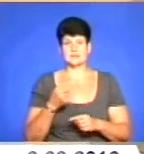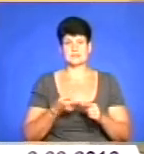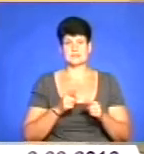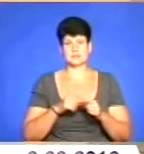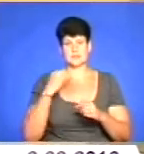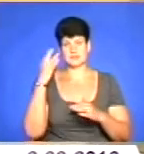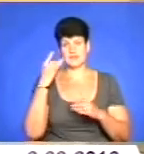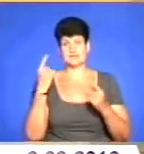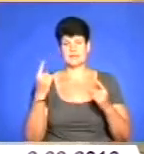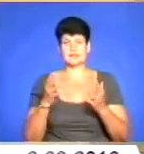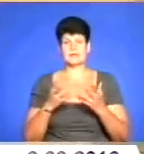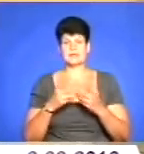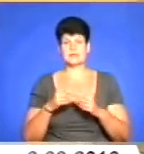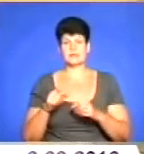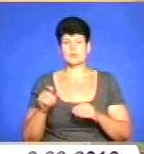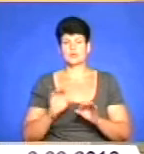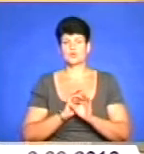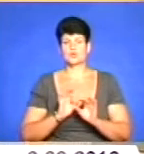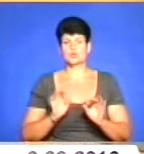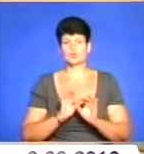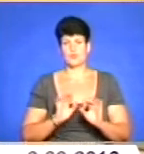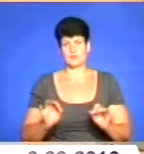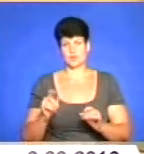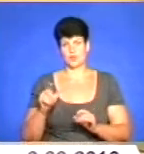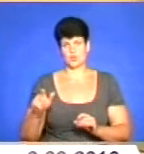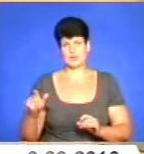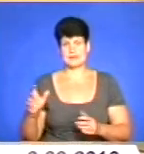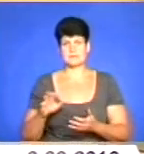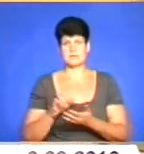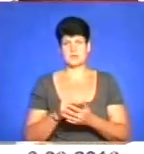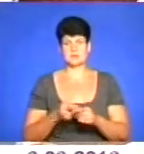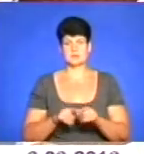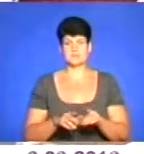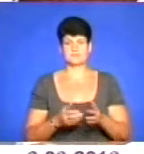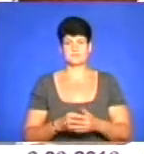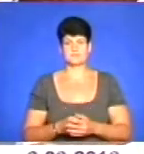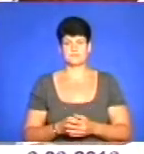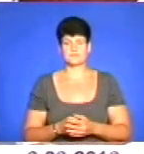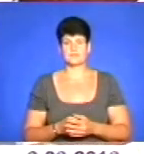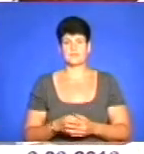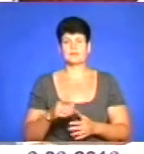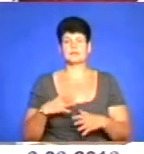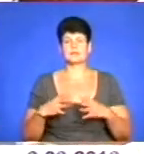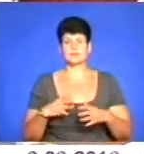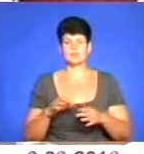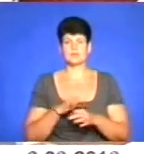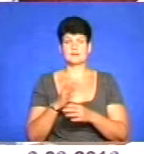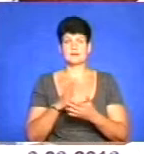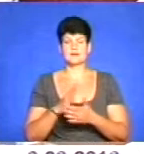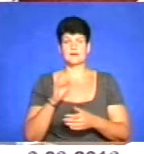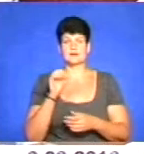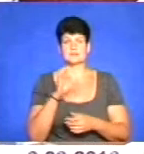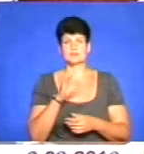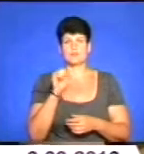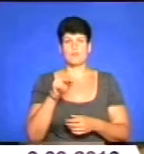і велика, дуже велика кількість людей, чудових людей займається цим самим. Натхненником проєкту став Сашко Положинський.